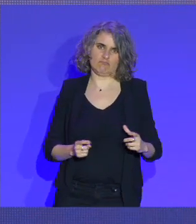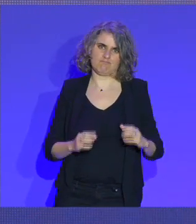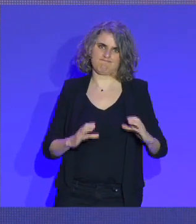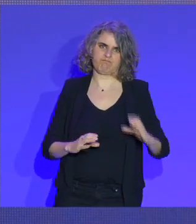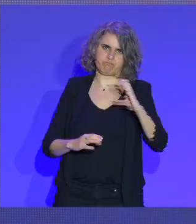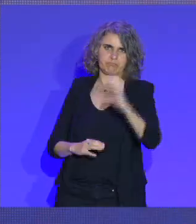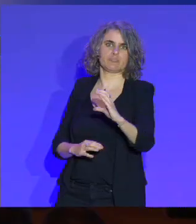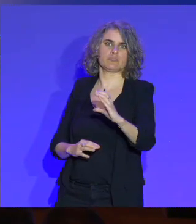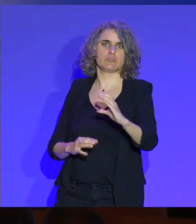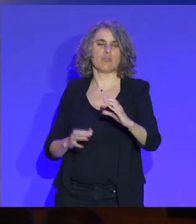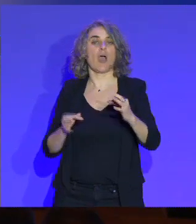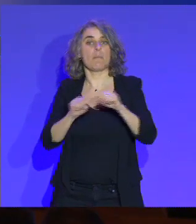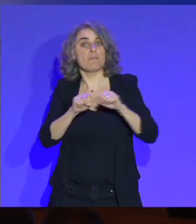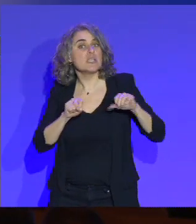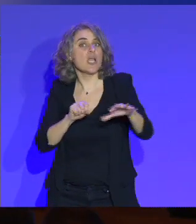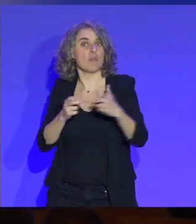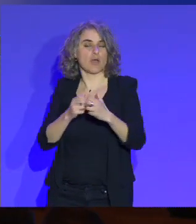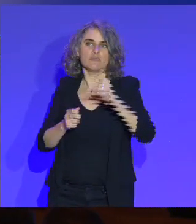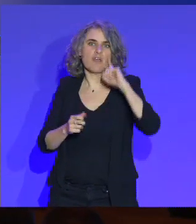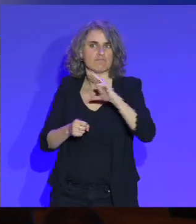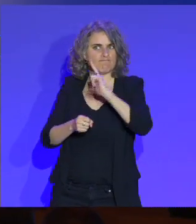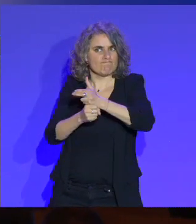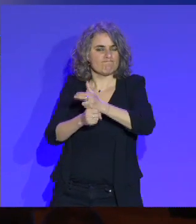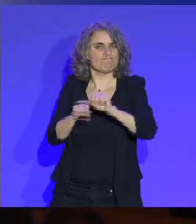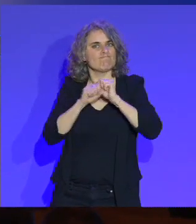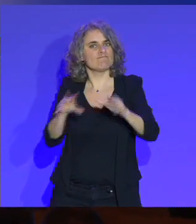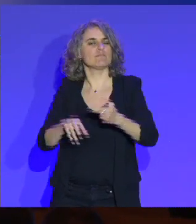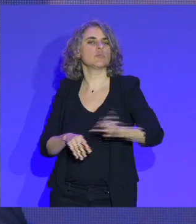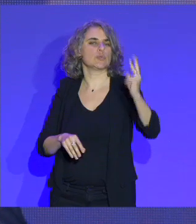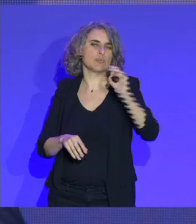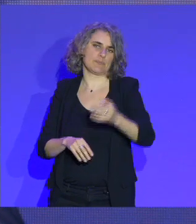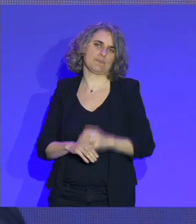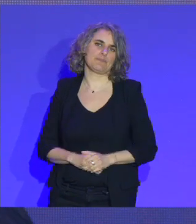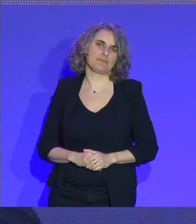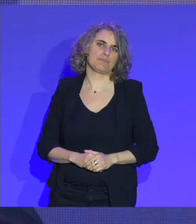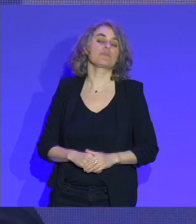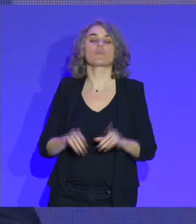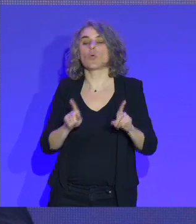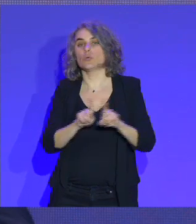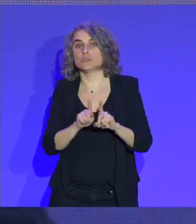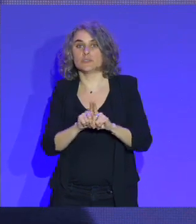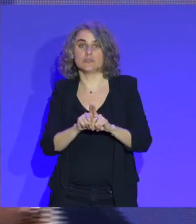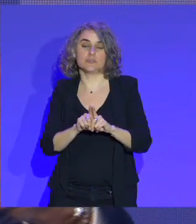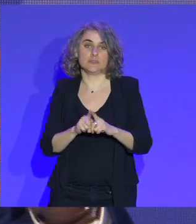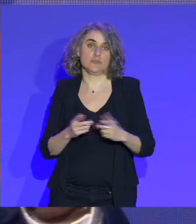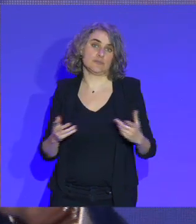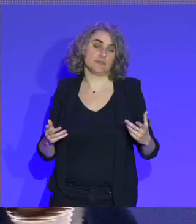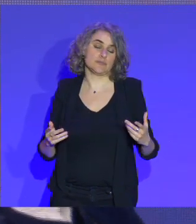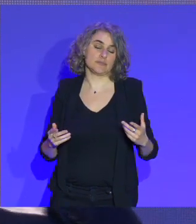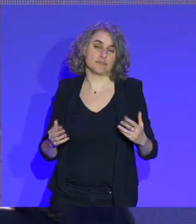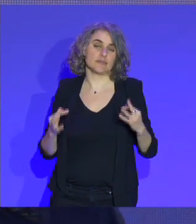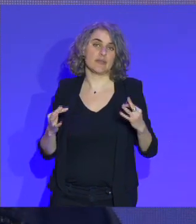valorisation médiatique du sport féminin. Et puis après, c'est tout ce qui relève, au fond, de